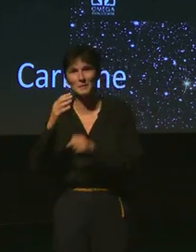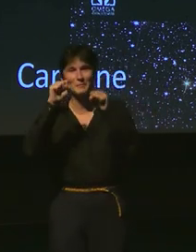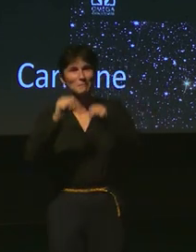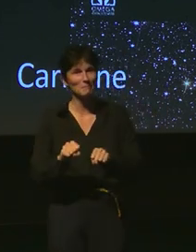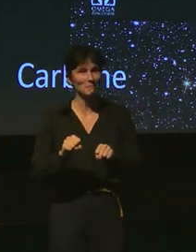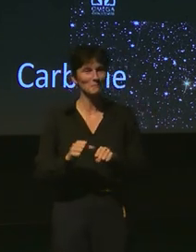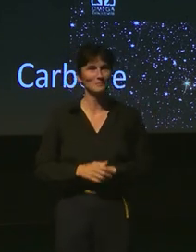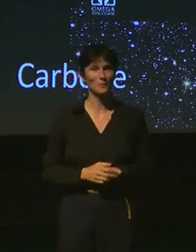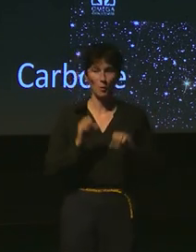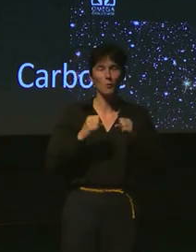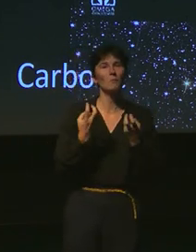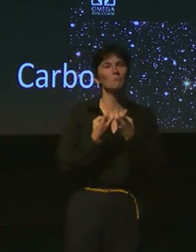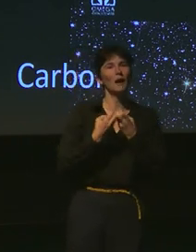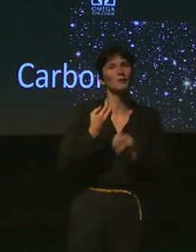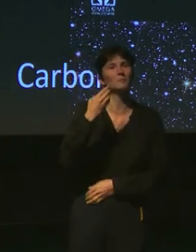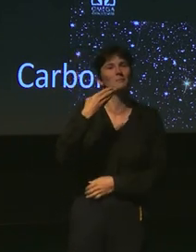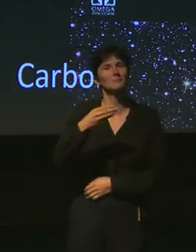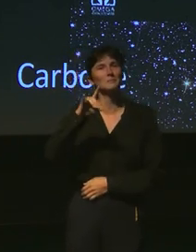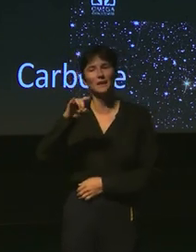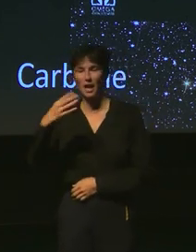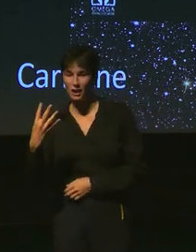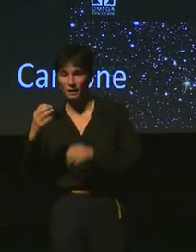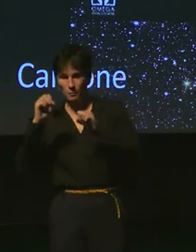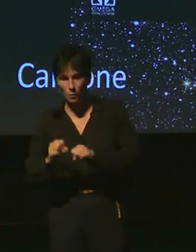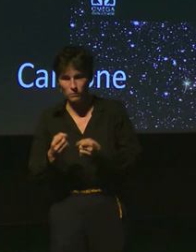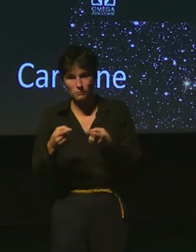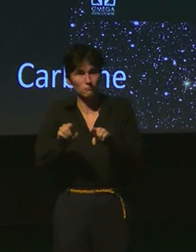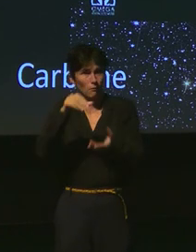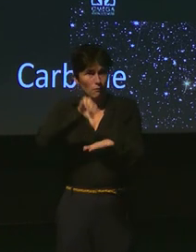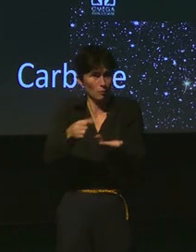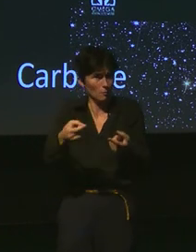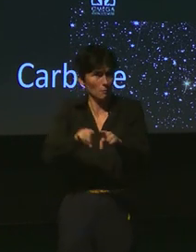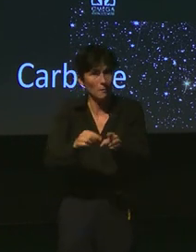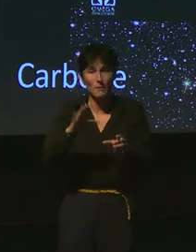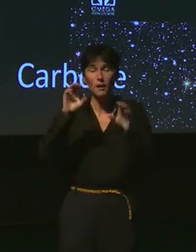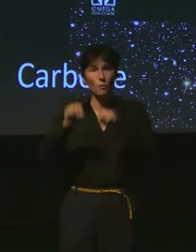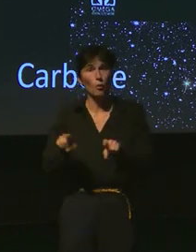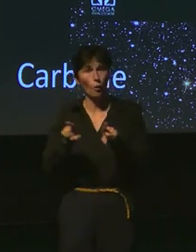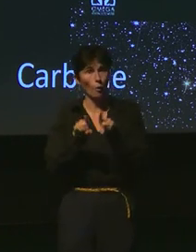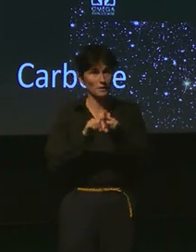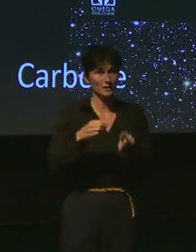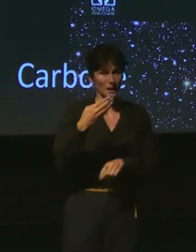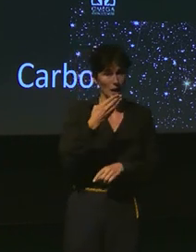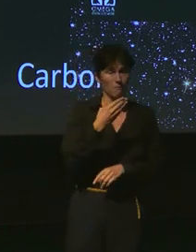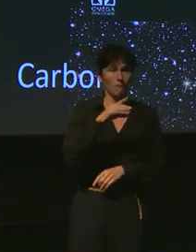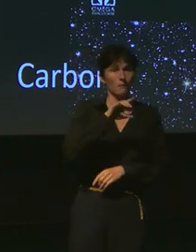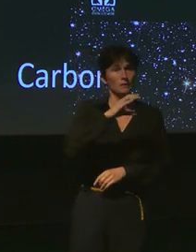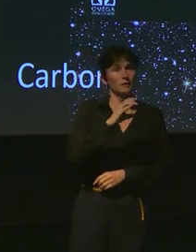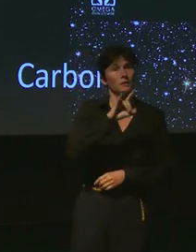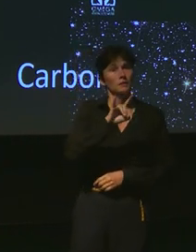voyez le métal c'est un magroche ici avec un carbone au centre mais on peut faire l'équivalent de l'évitable en silencium S-I